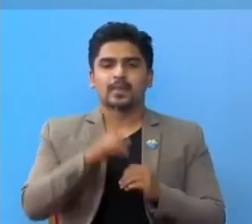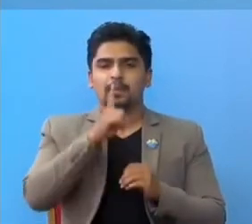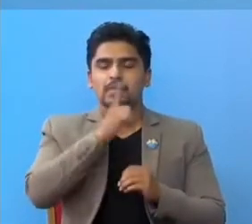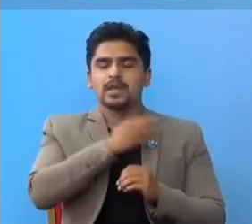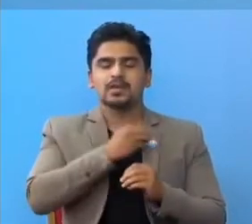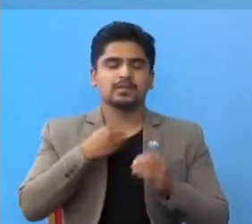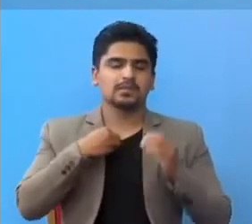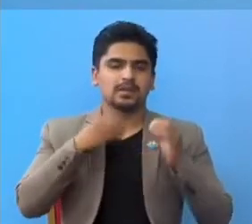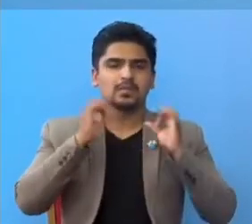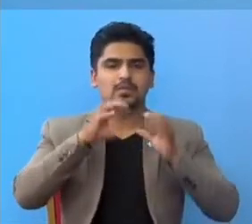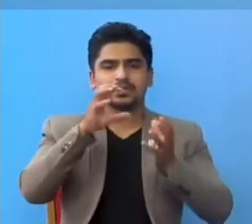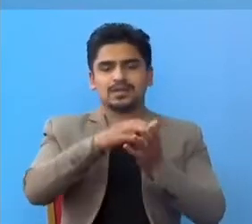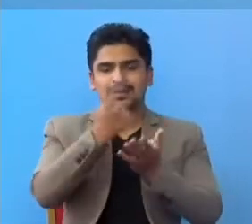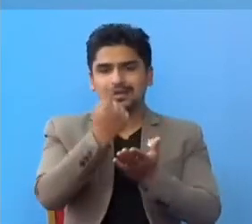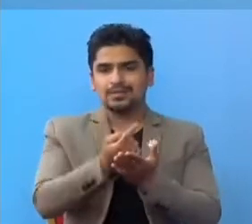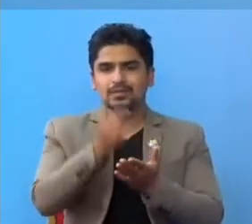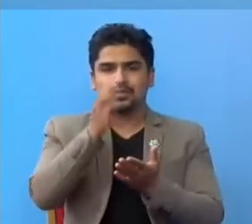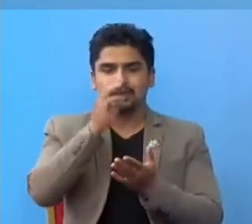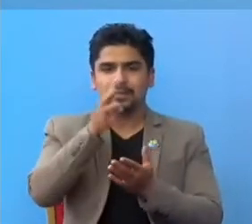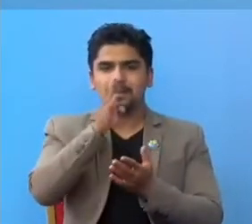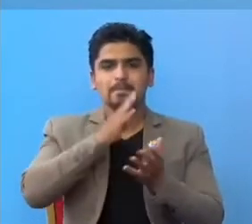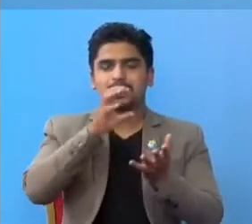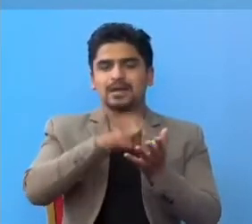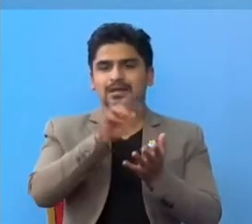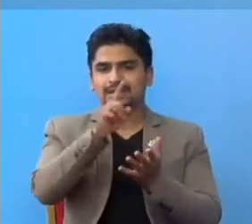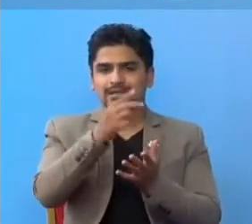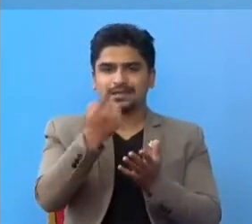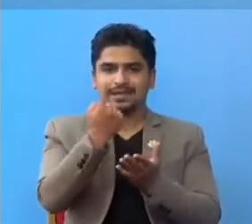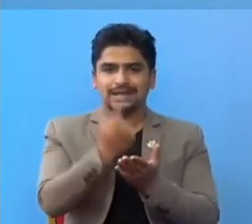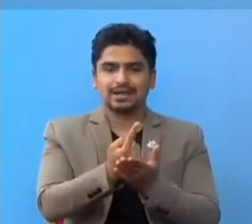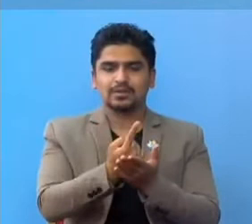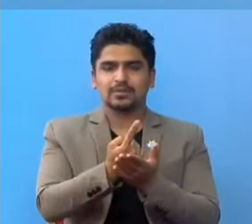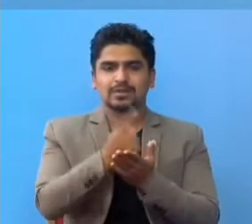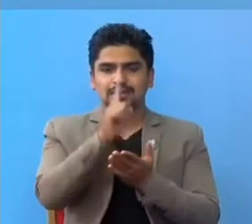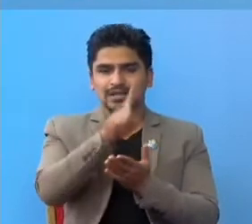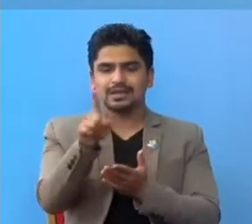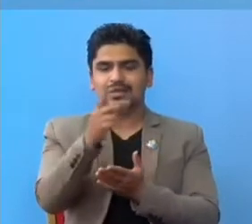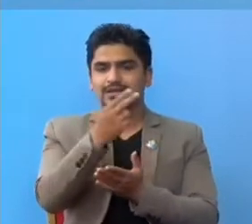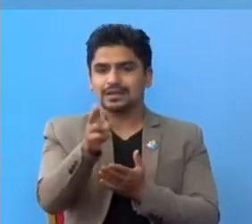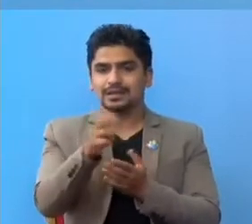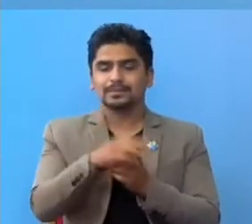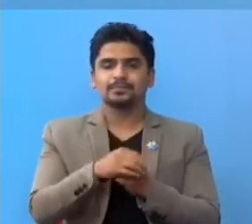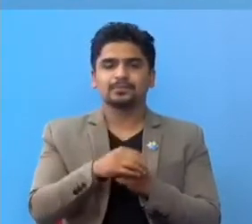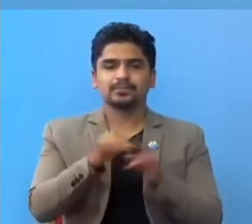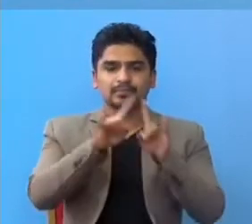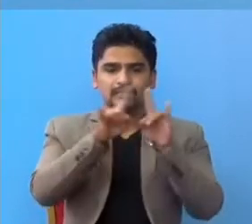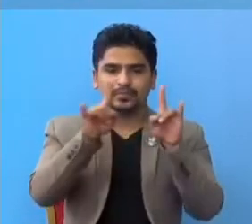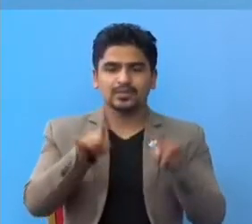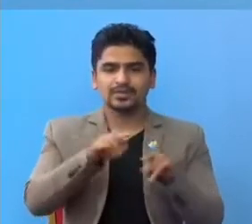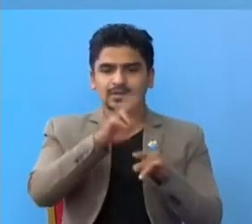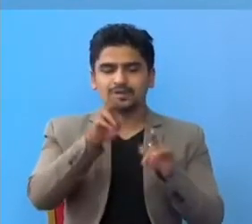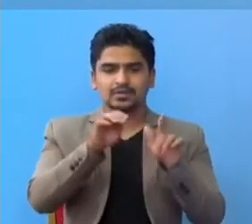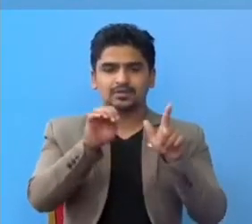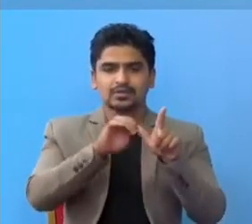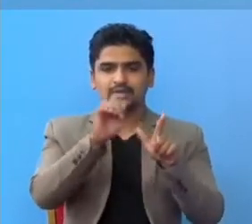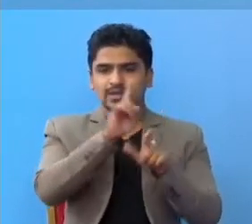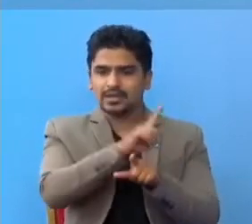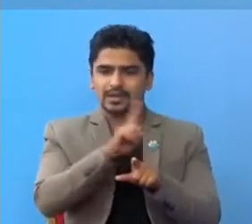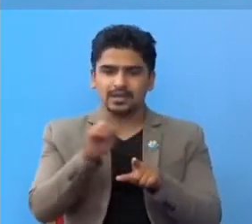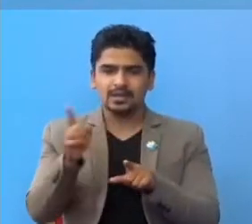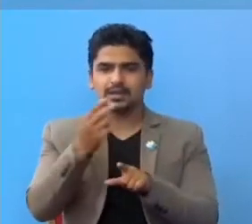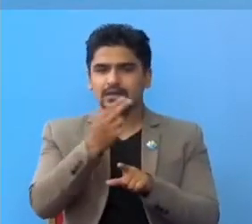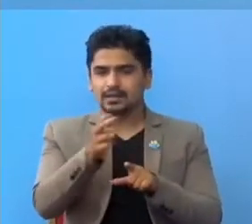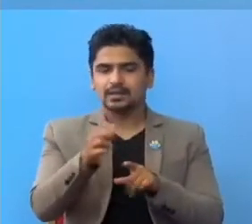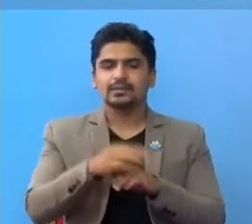अस्पताल प्रयोक्साला काफण्डू मां बारा का एक जना काफण्डू का एक आर जन पर्शा रस्वप्तरी का एक एक जना